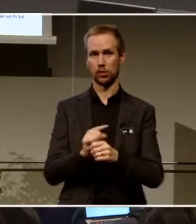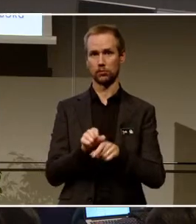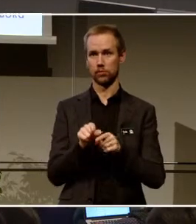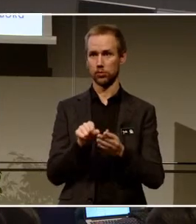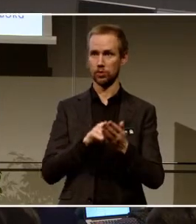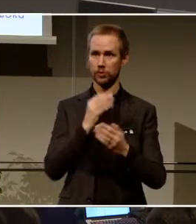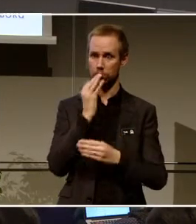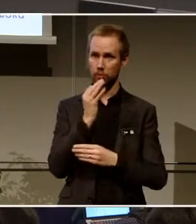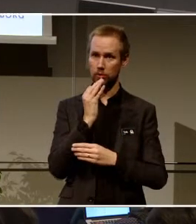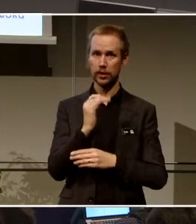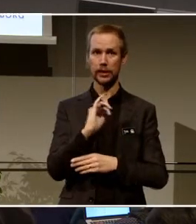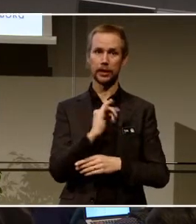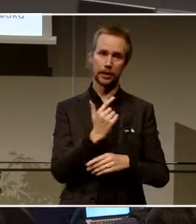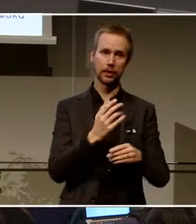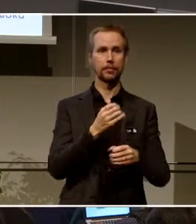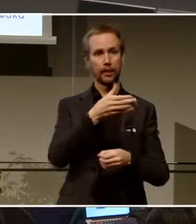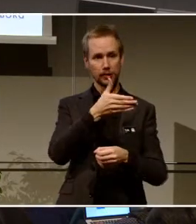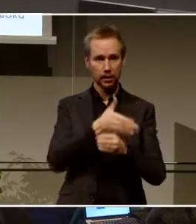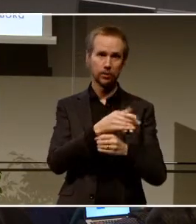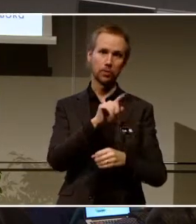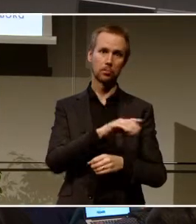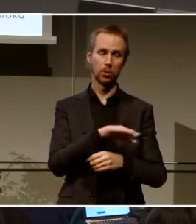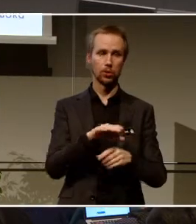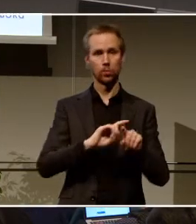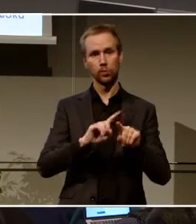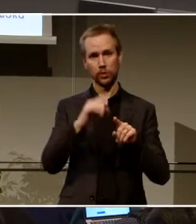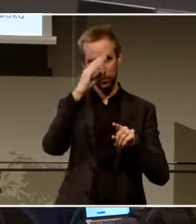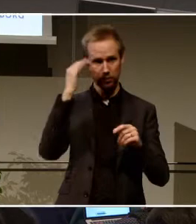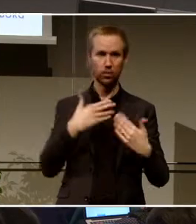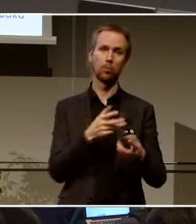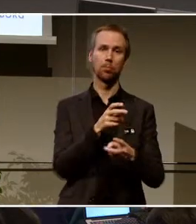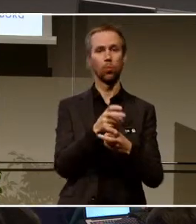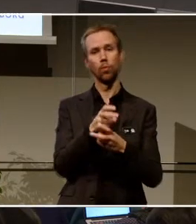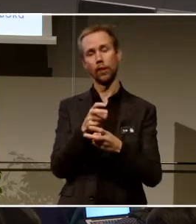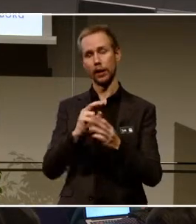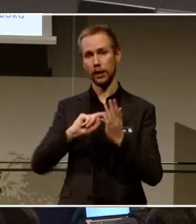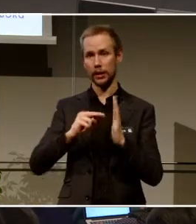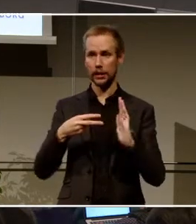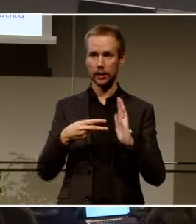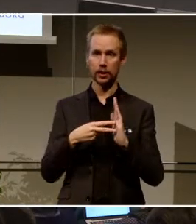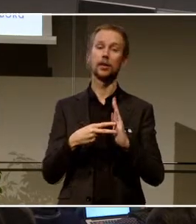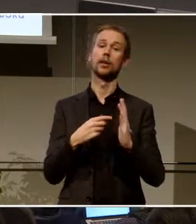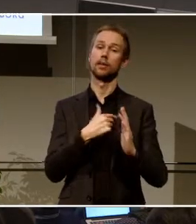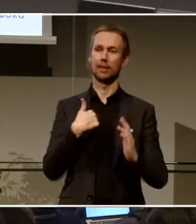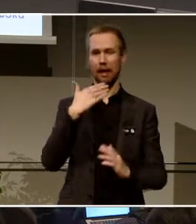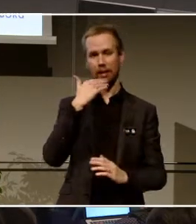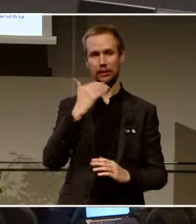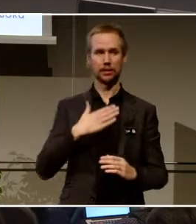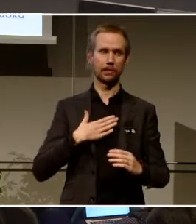med yt-verkstäder för barn i olika åldrar. Där de får prova på teknik. Men vi vill gärna koppla det till